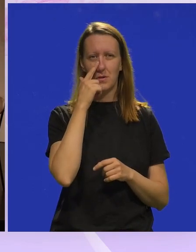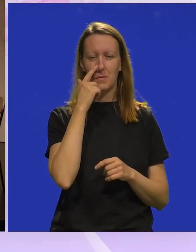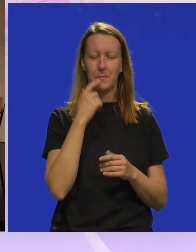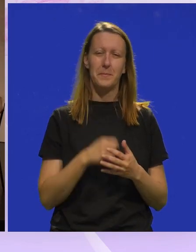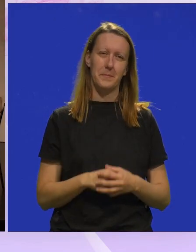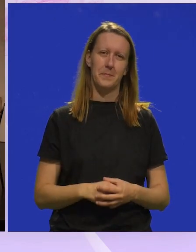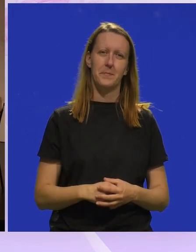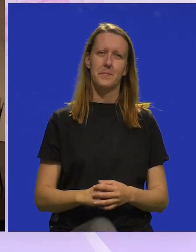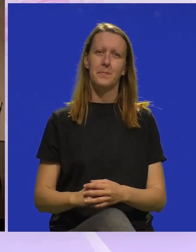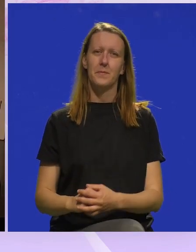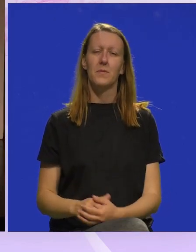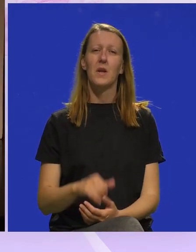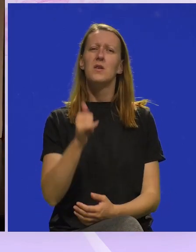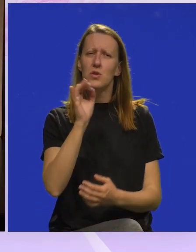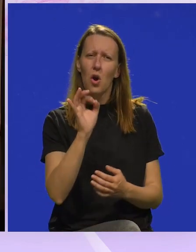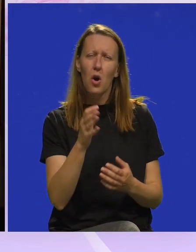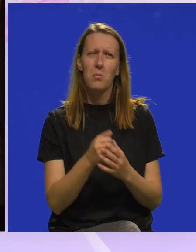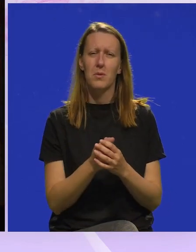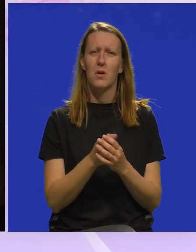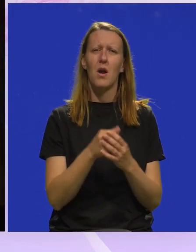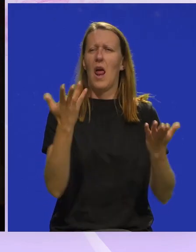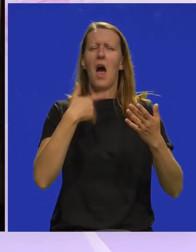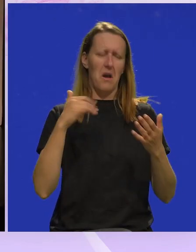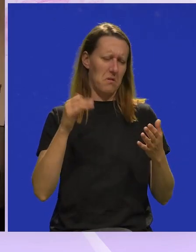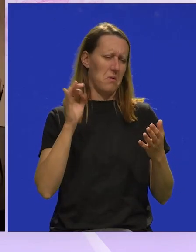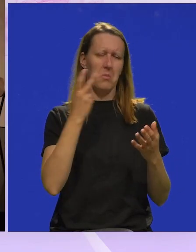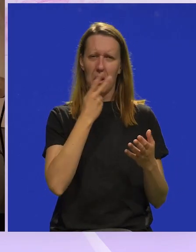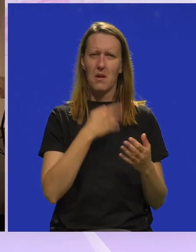Mamo, si dobro. Nego časan.